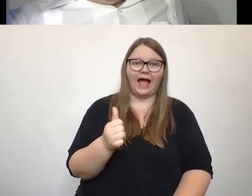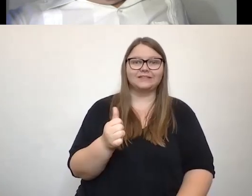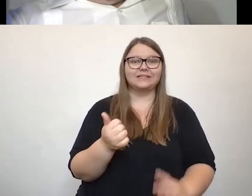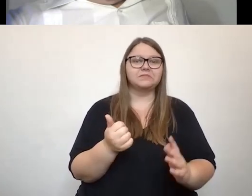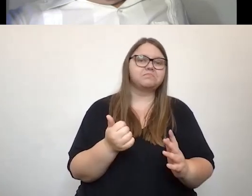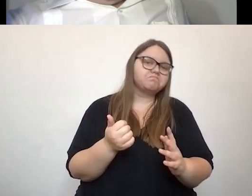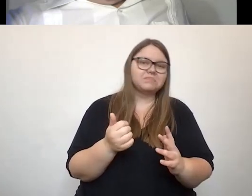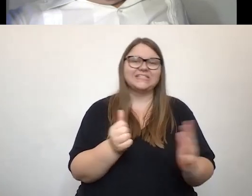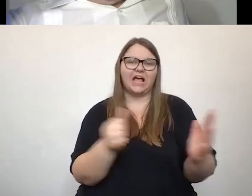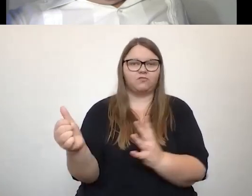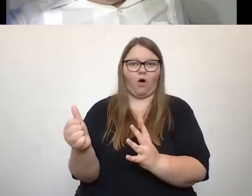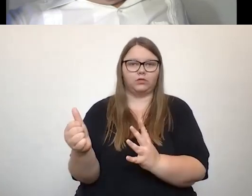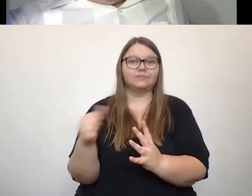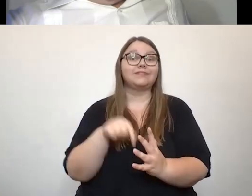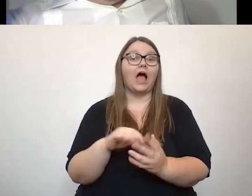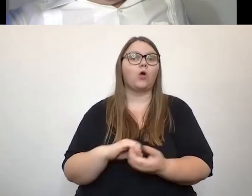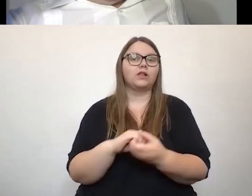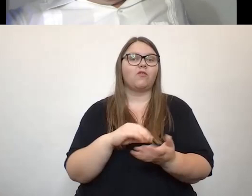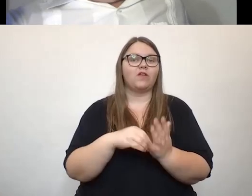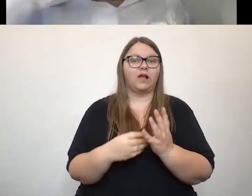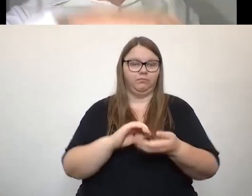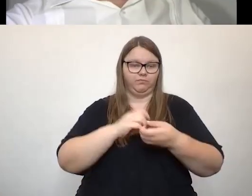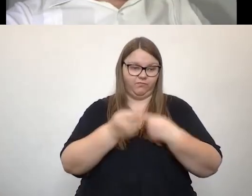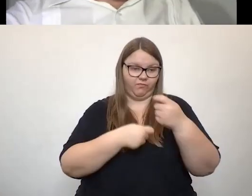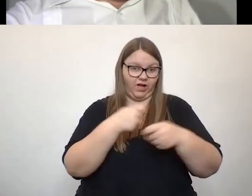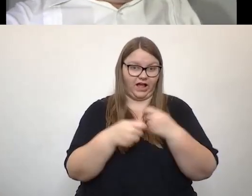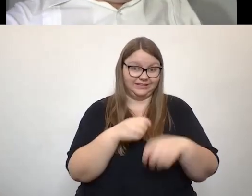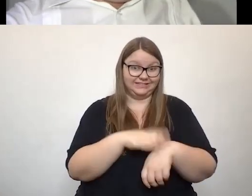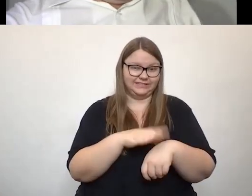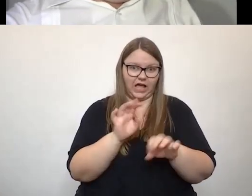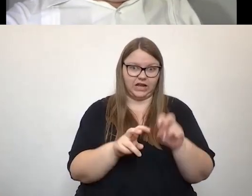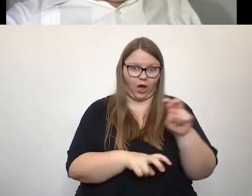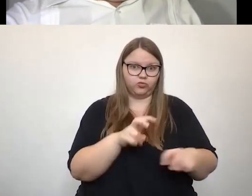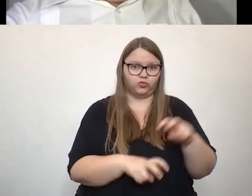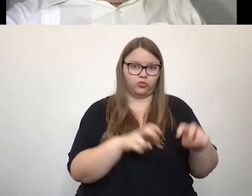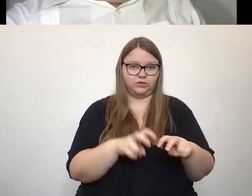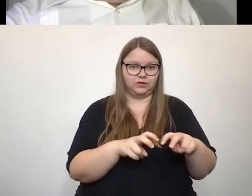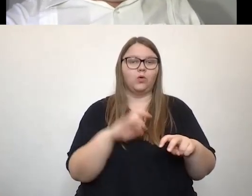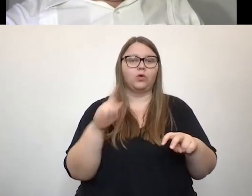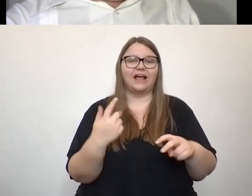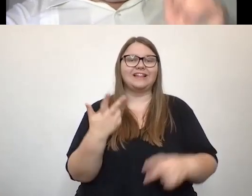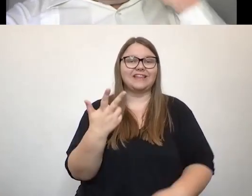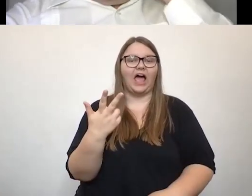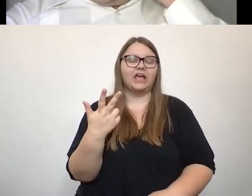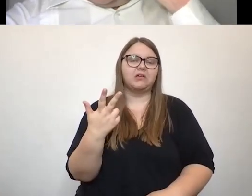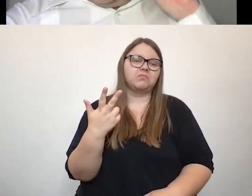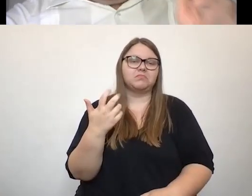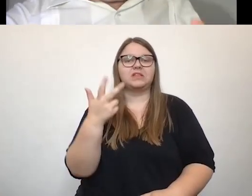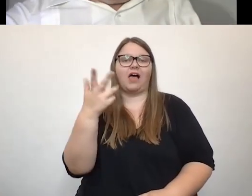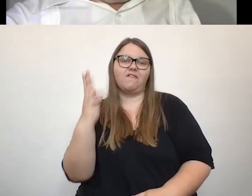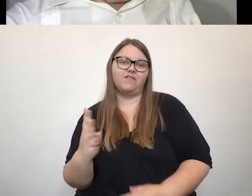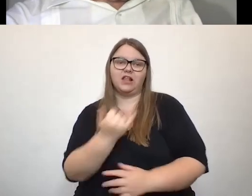Wochen. Da wird nämlich der Koalitionsvertrag ausgehandelt und in den folgenden drei, drei Vierteljahren wird ja ganz häufig dieser